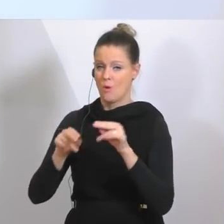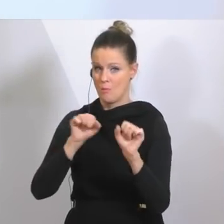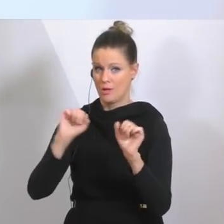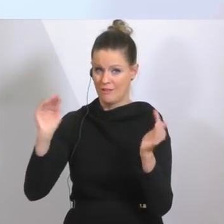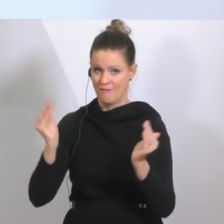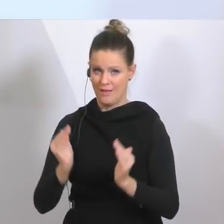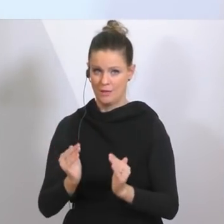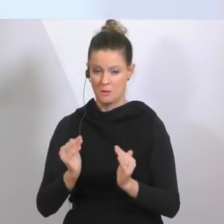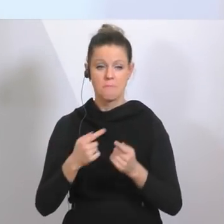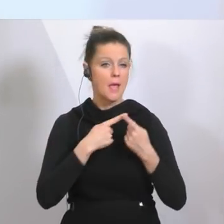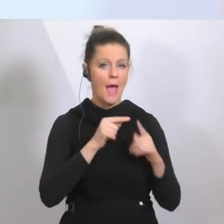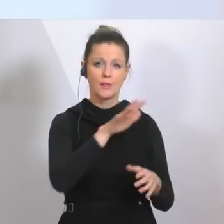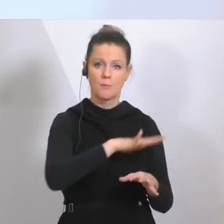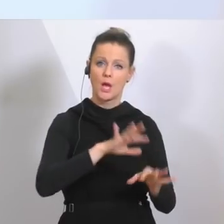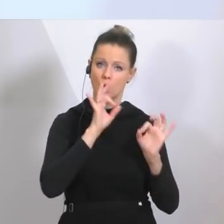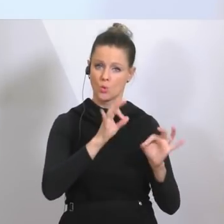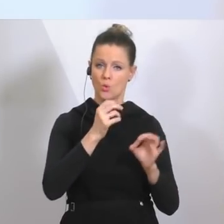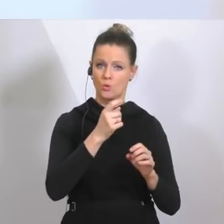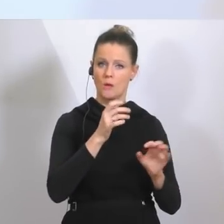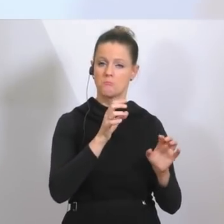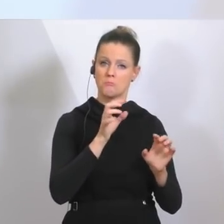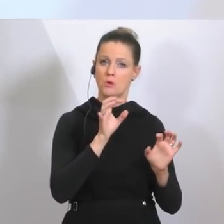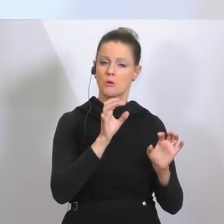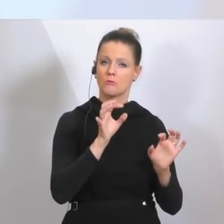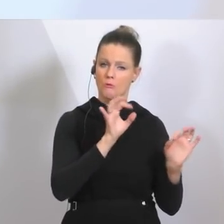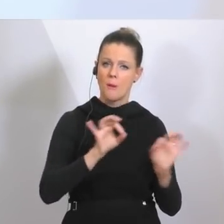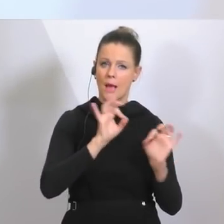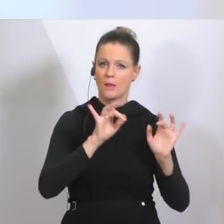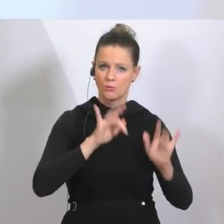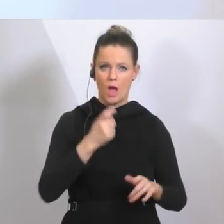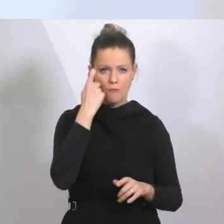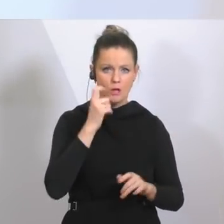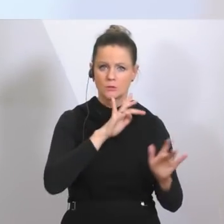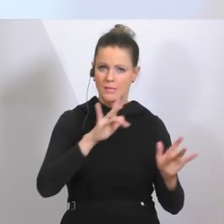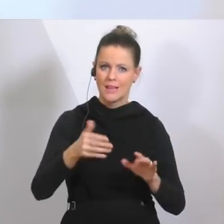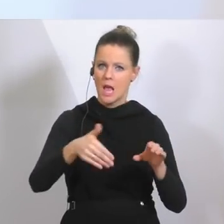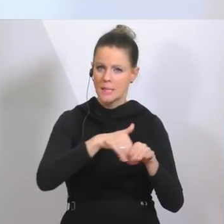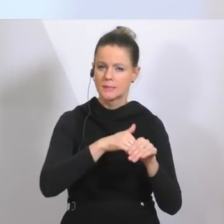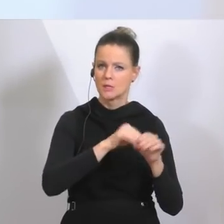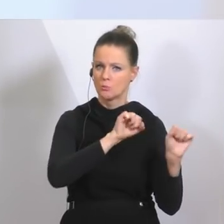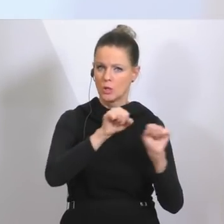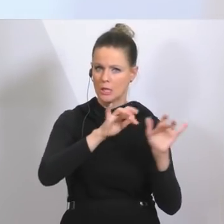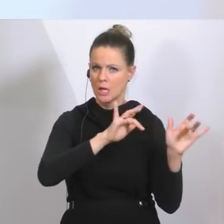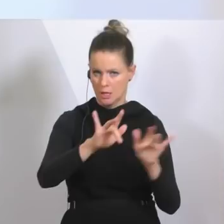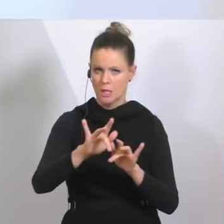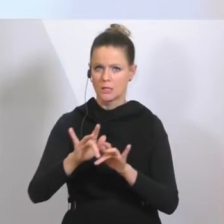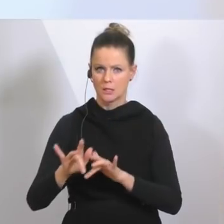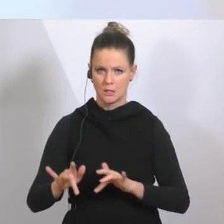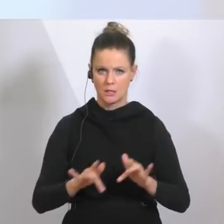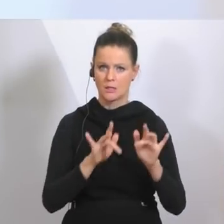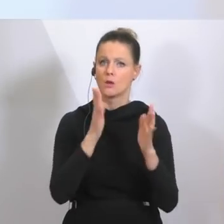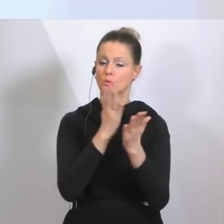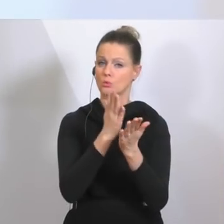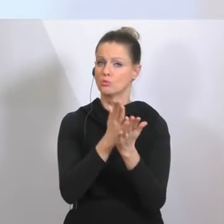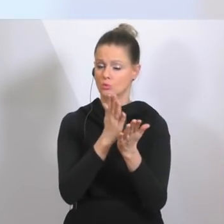den anderen Bereichen haben wir gut vorgesorgt, da werden wir und sind wir dabei, Ersatzkapazitäten zu schaffen, die großteils auch schon stehen.